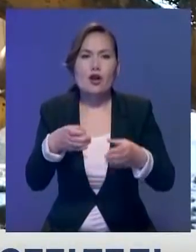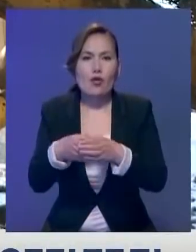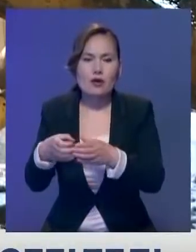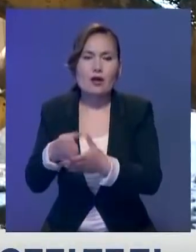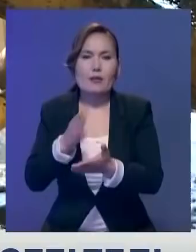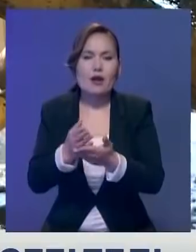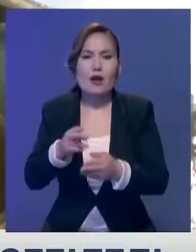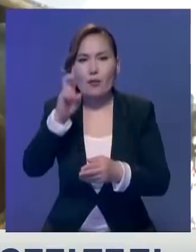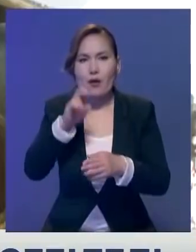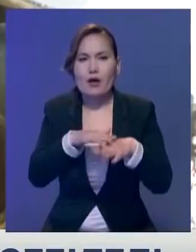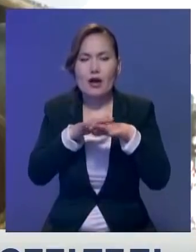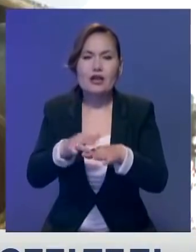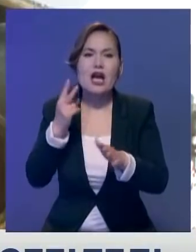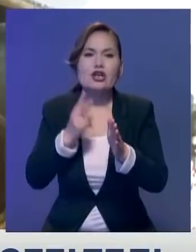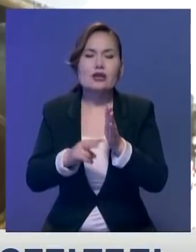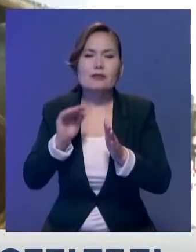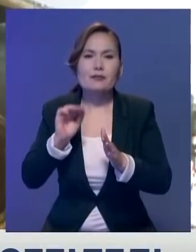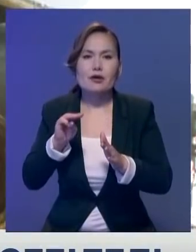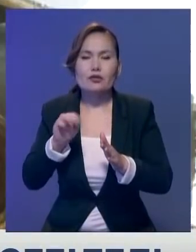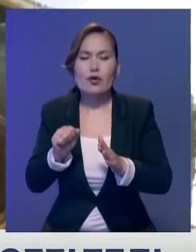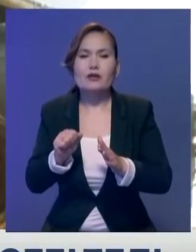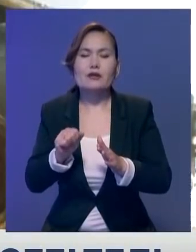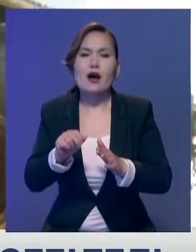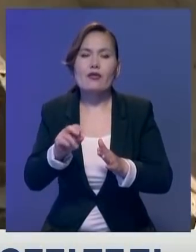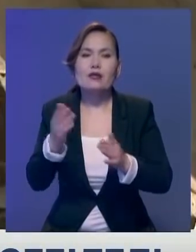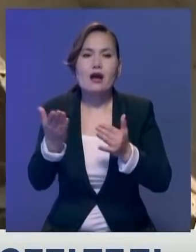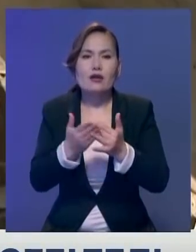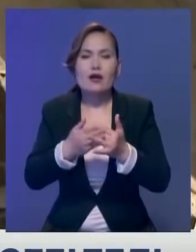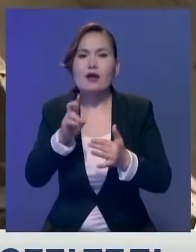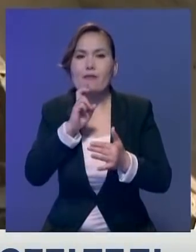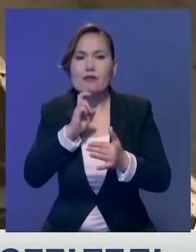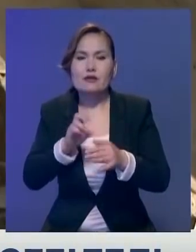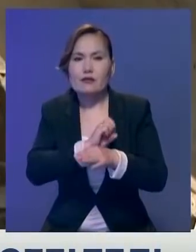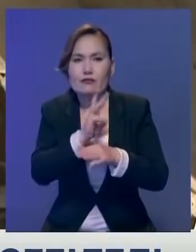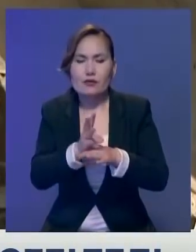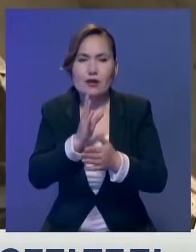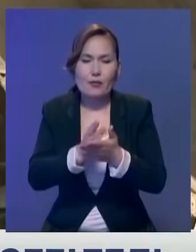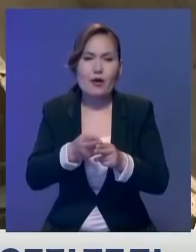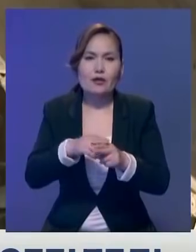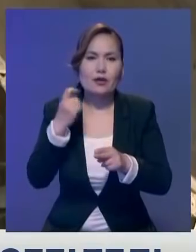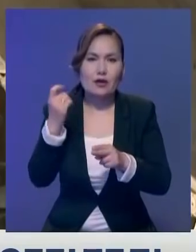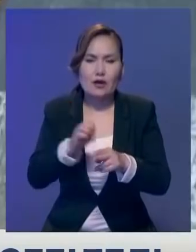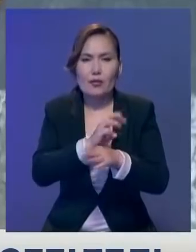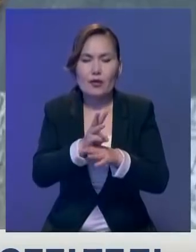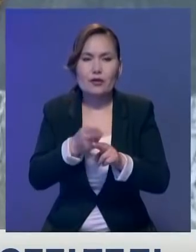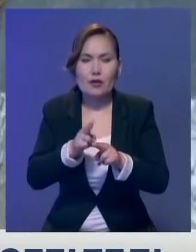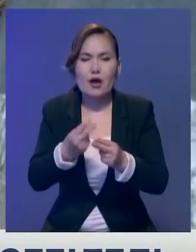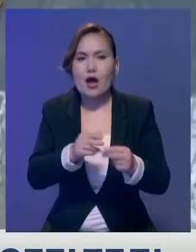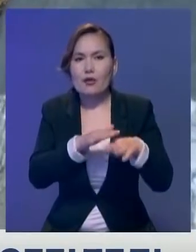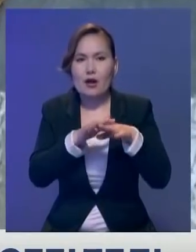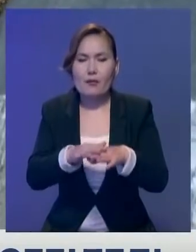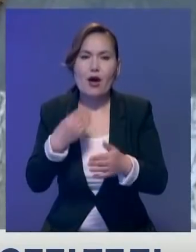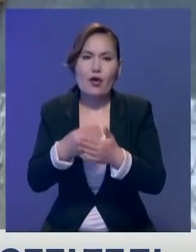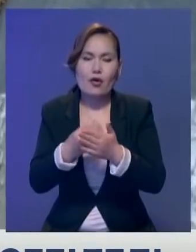Оларға бел үкіметтен 7000 тонна арзандатылған дизел жанармайы бөлініпті. Оның алғашығы бөлігі дейхіндарға жеткізілді. Ал субсидияның қалған түлі үшін